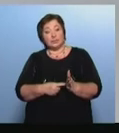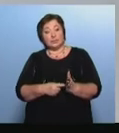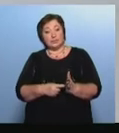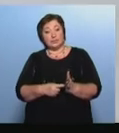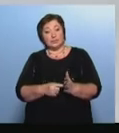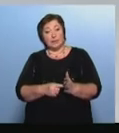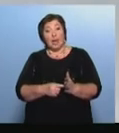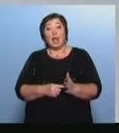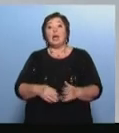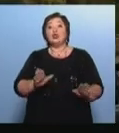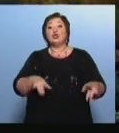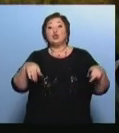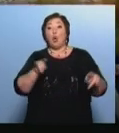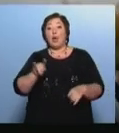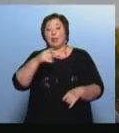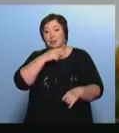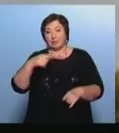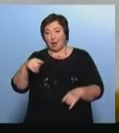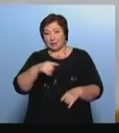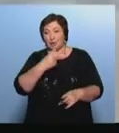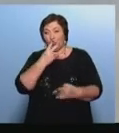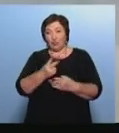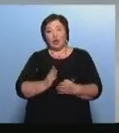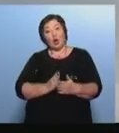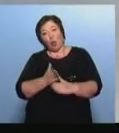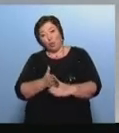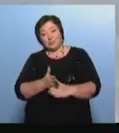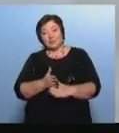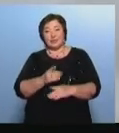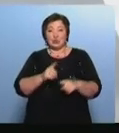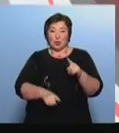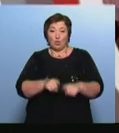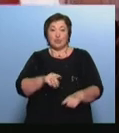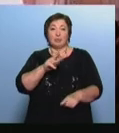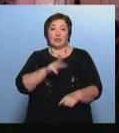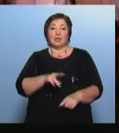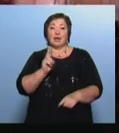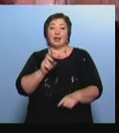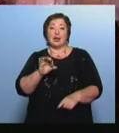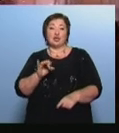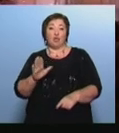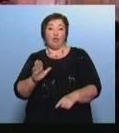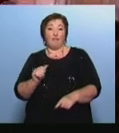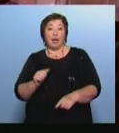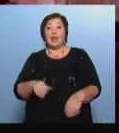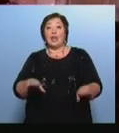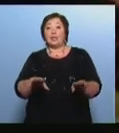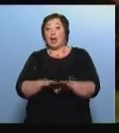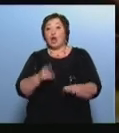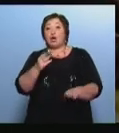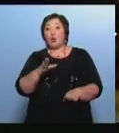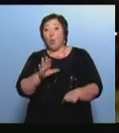Соколы России на Дыжевском Репетицию увидели и гостей с родины Михаила Калашникова И вот такими в шоу